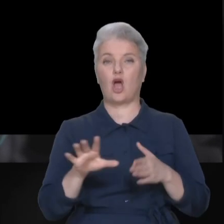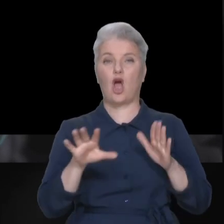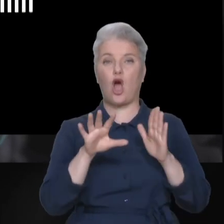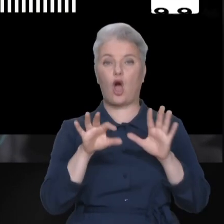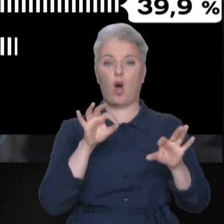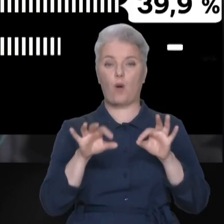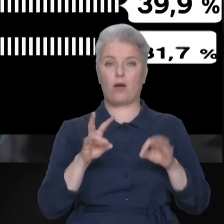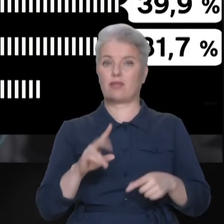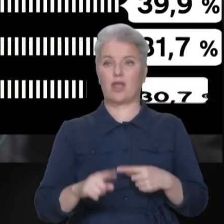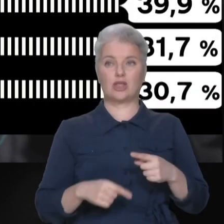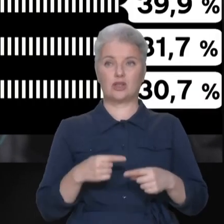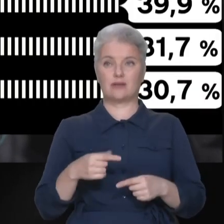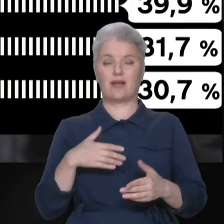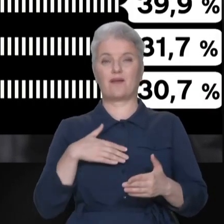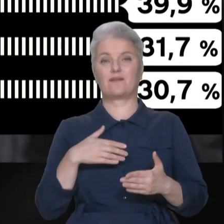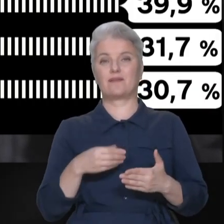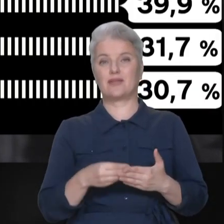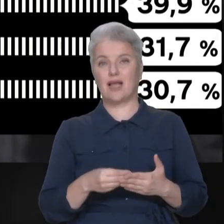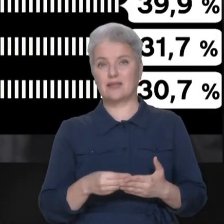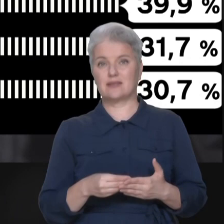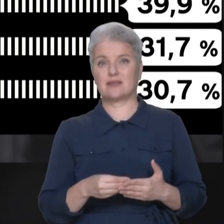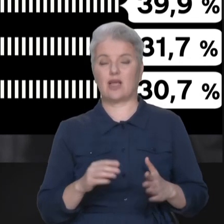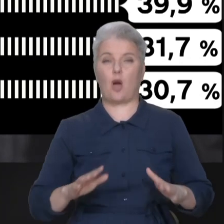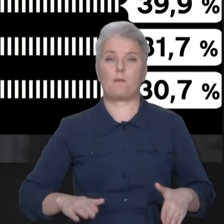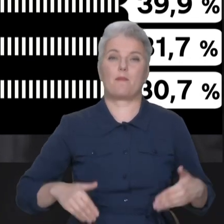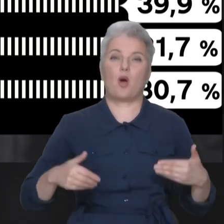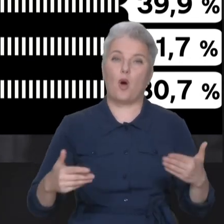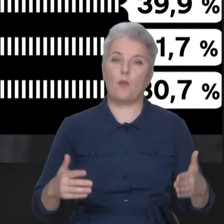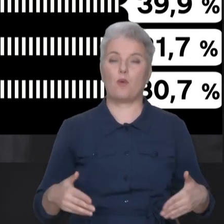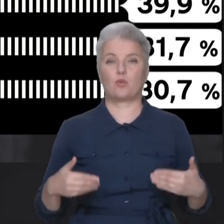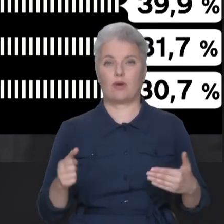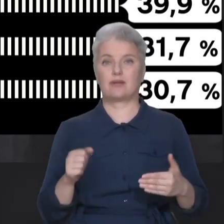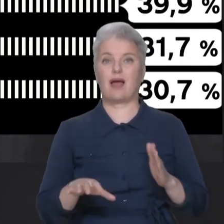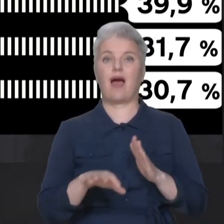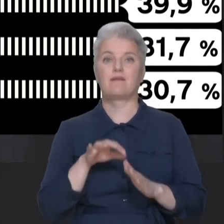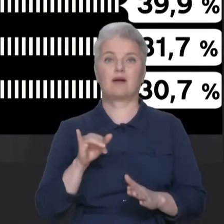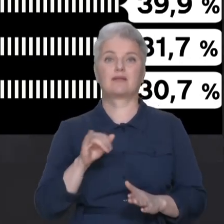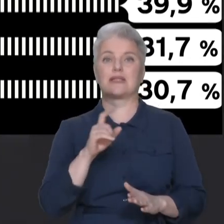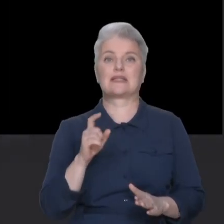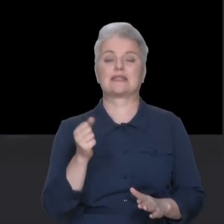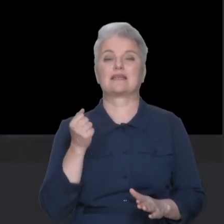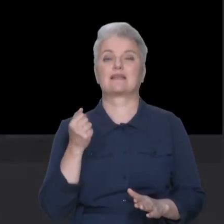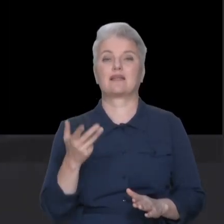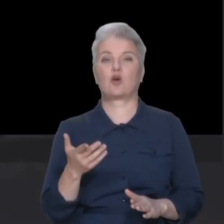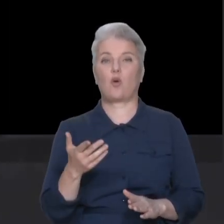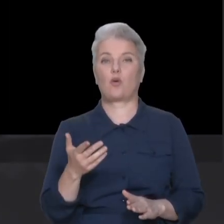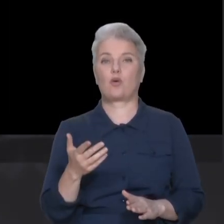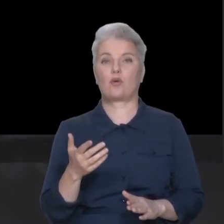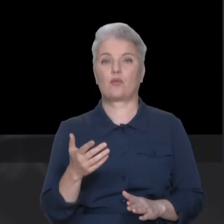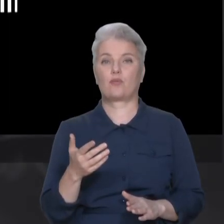самі пропонувати, а вибирати скількох